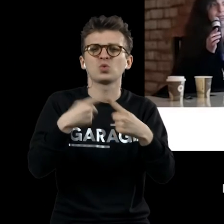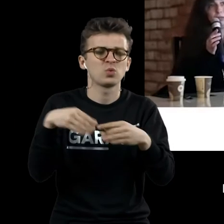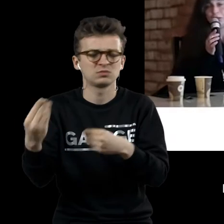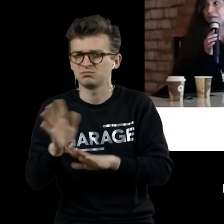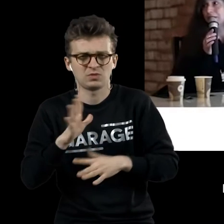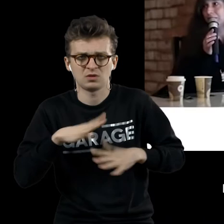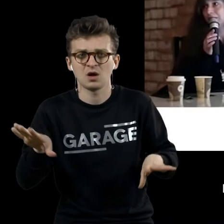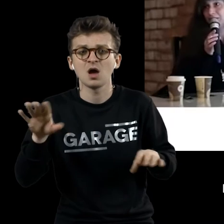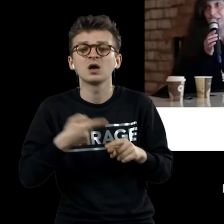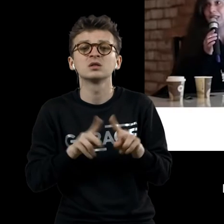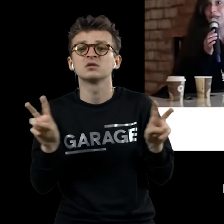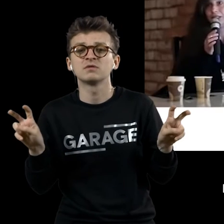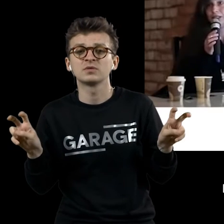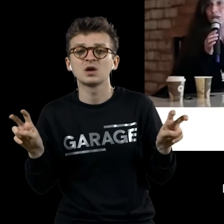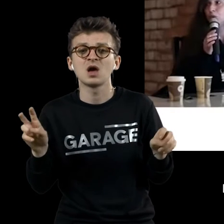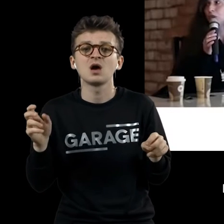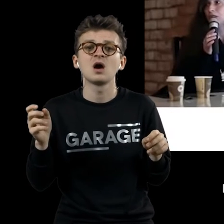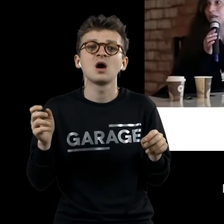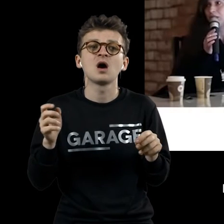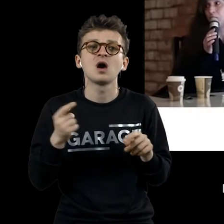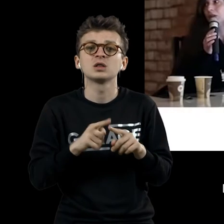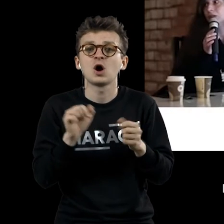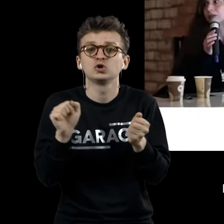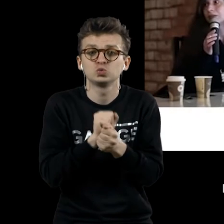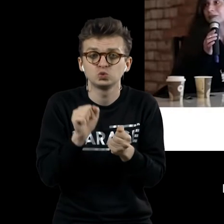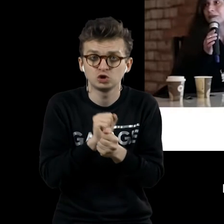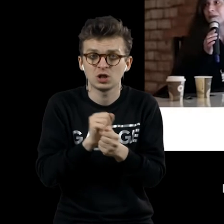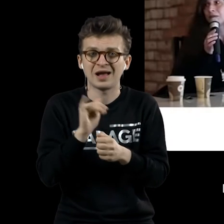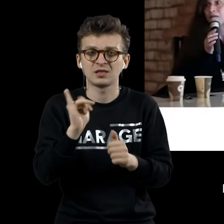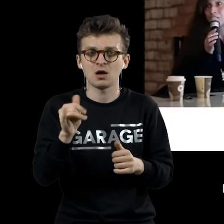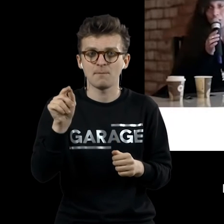с ним не делая. Предмет называется и является сушилкой для бутылок.